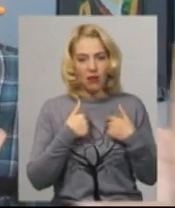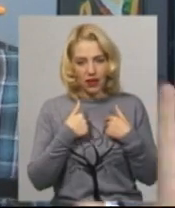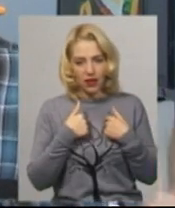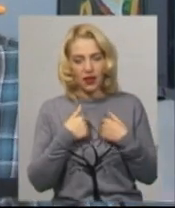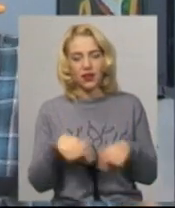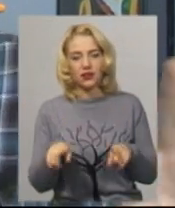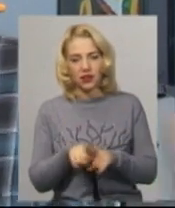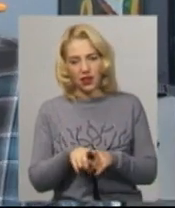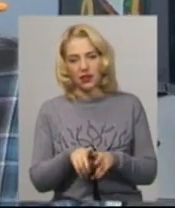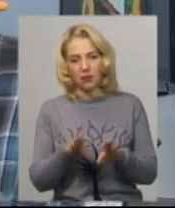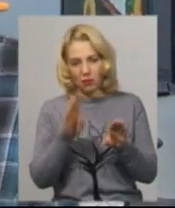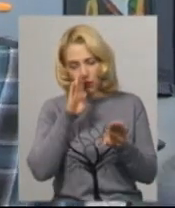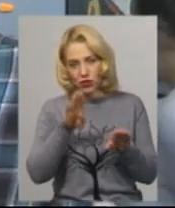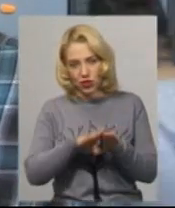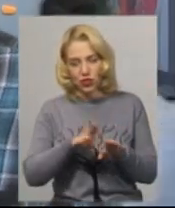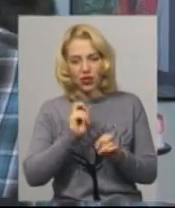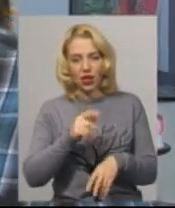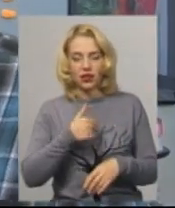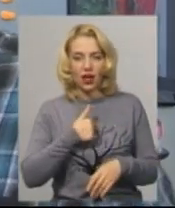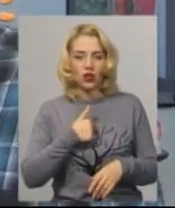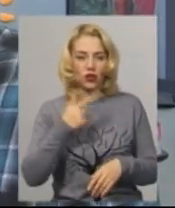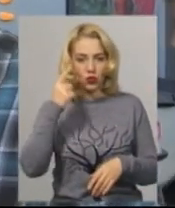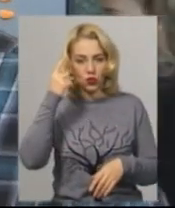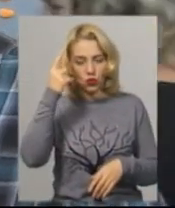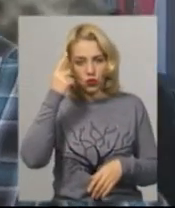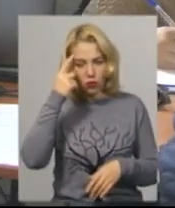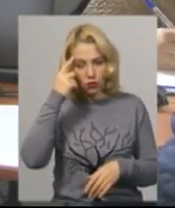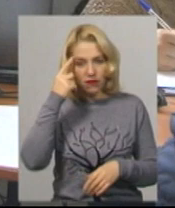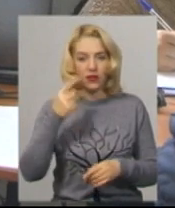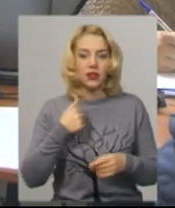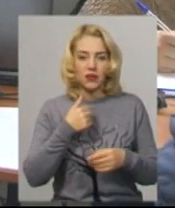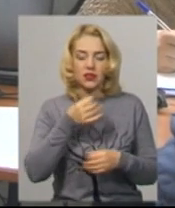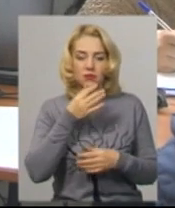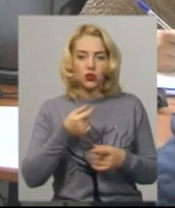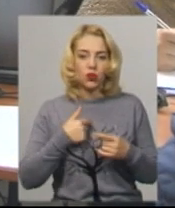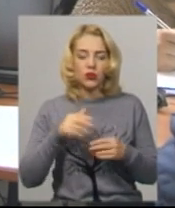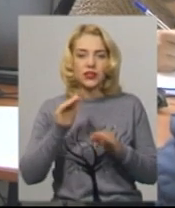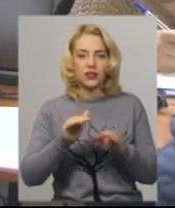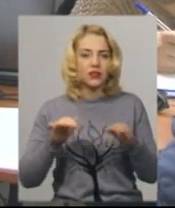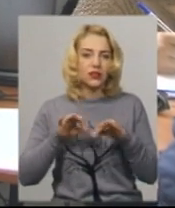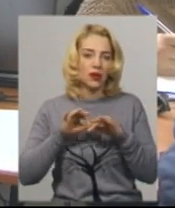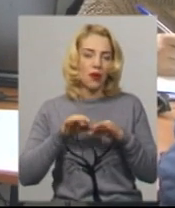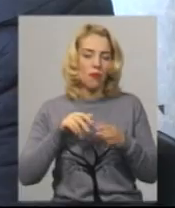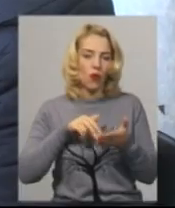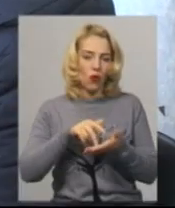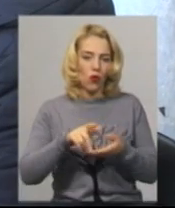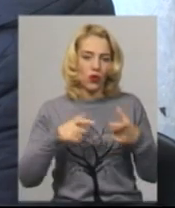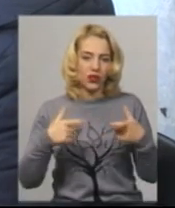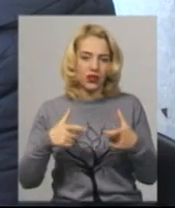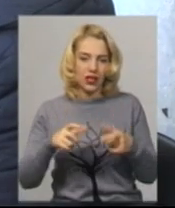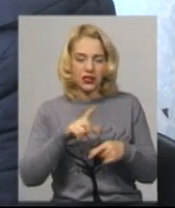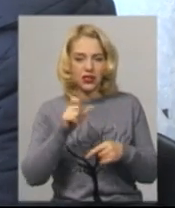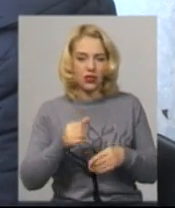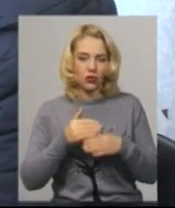почти таке саме, яке я і думав буде. Ну, сподобалося. Школярі проходять тести за допомогою діагностичної методики, каже